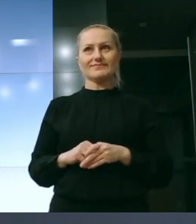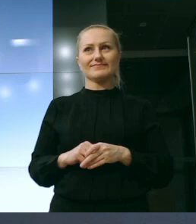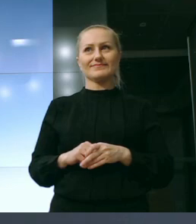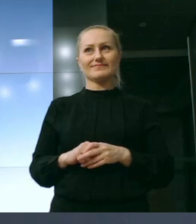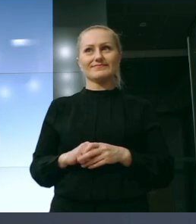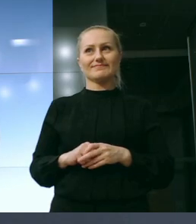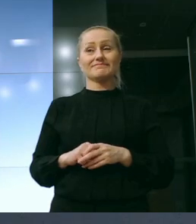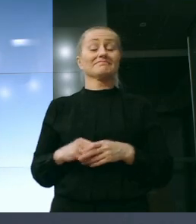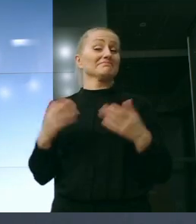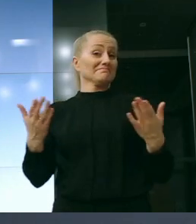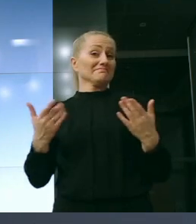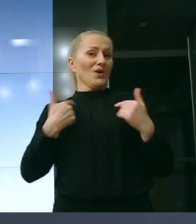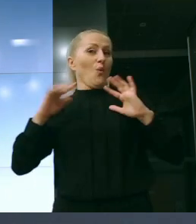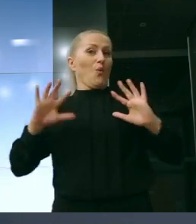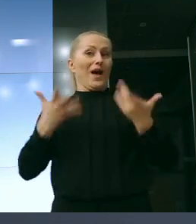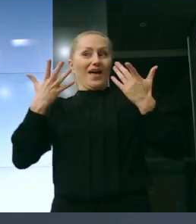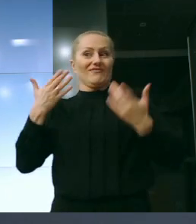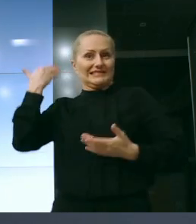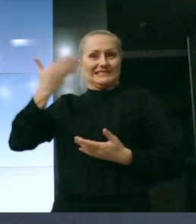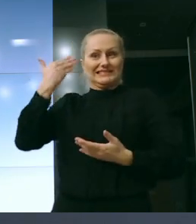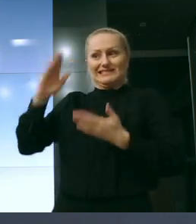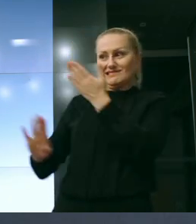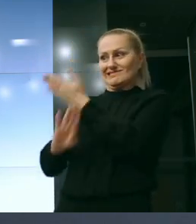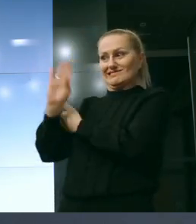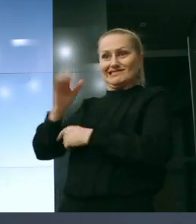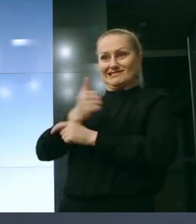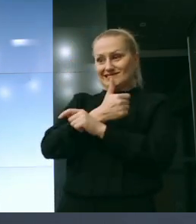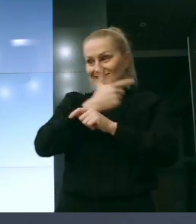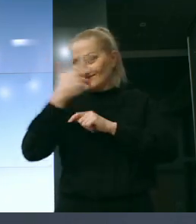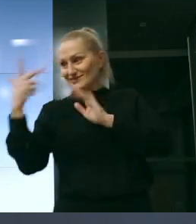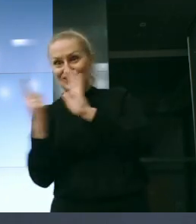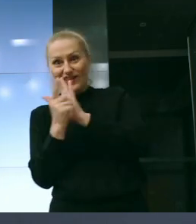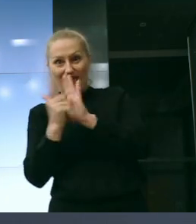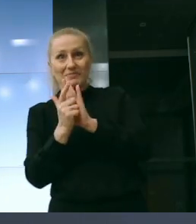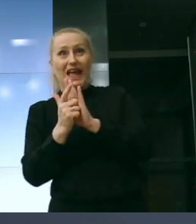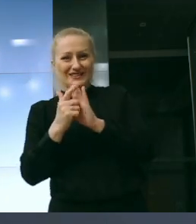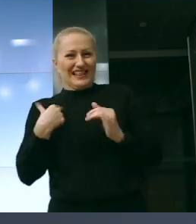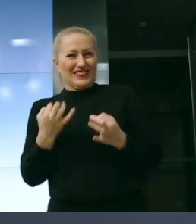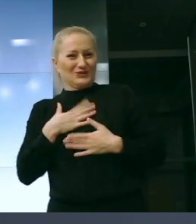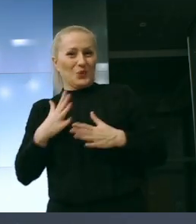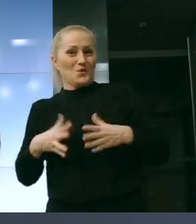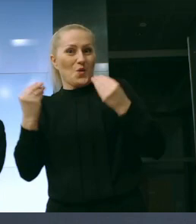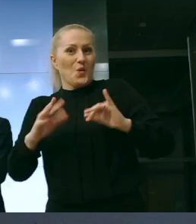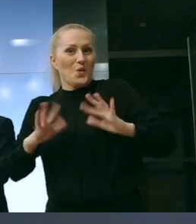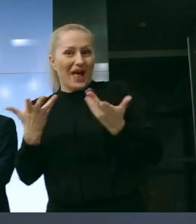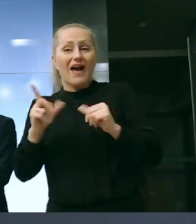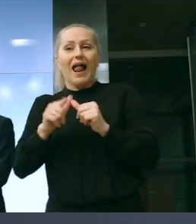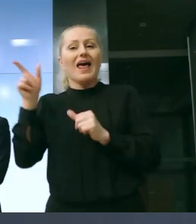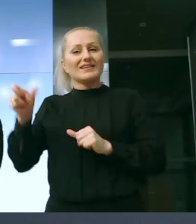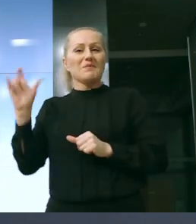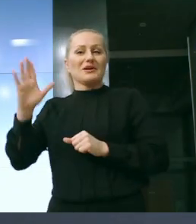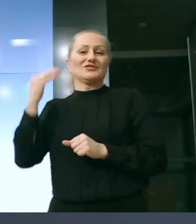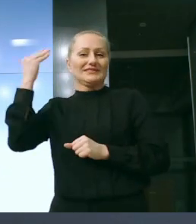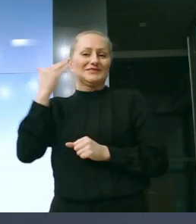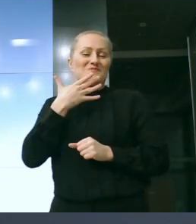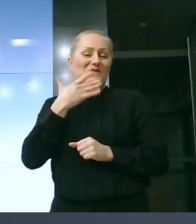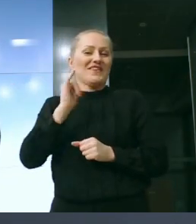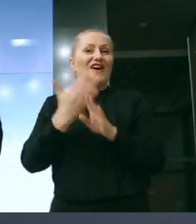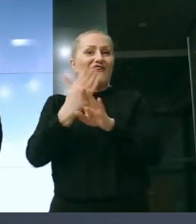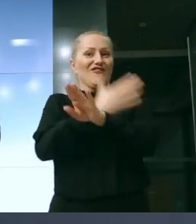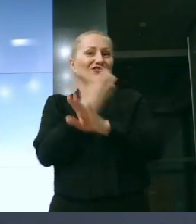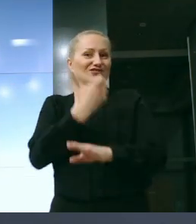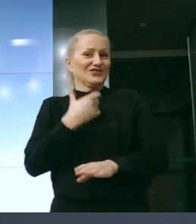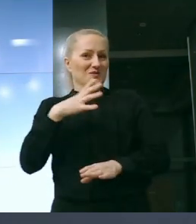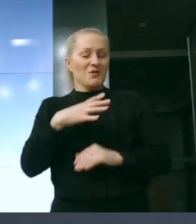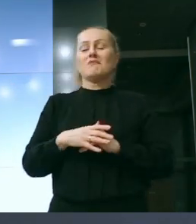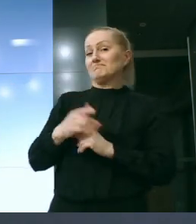Ale że mi łatwo mówić na scenie przy 17. edycji, to Irenka powie, jak to było wcześniej. Dziękuję Marysiu, przede wszystkim bardzo się cieszę, że jesteś